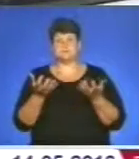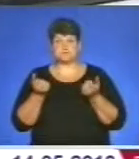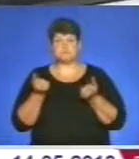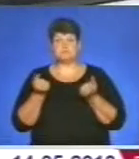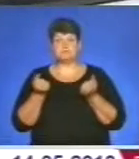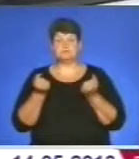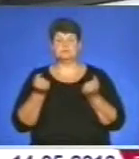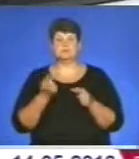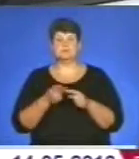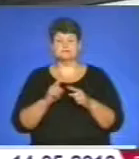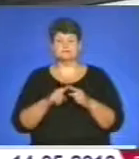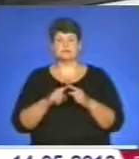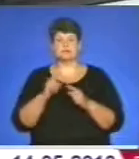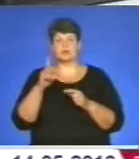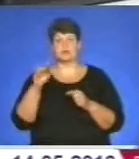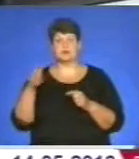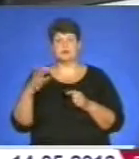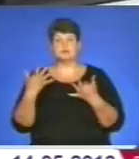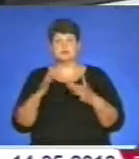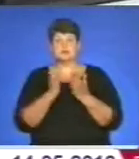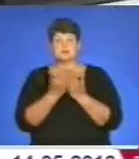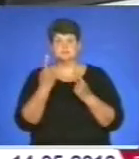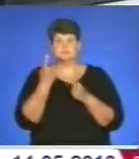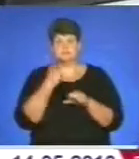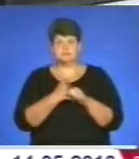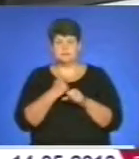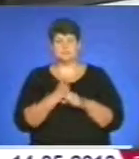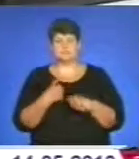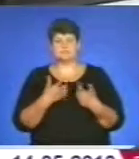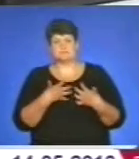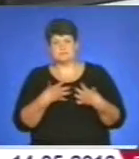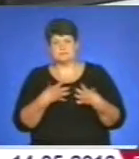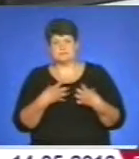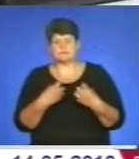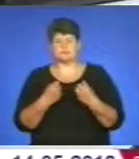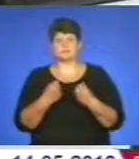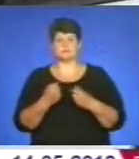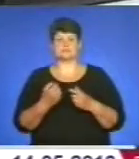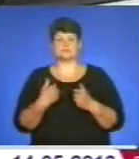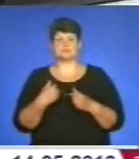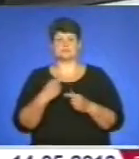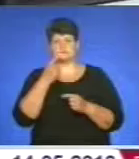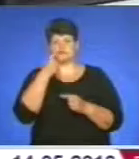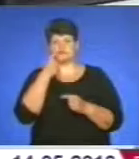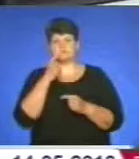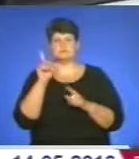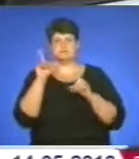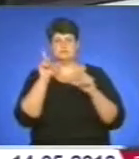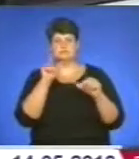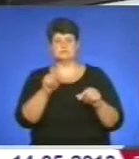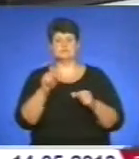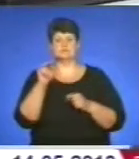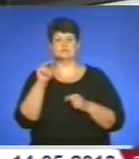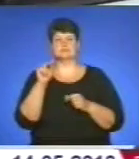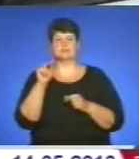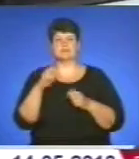замки. Я до цього часу, я вже книжку одну зробив, але до цього часу мене тягну. От тільки недавно, кілька днів поїздив у Чернелицю